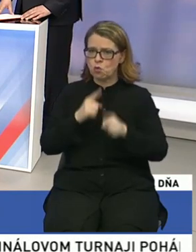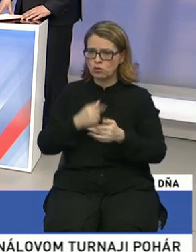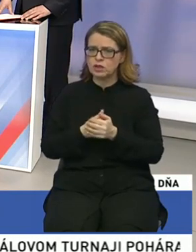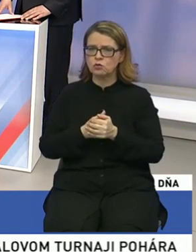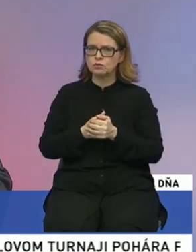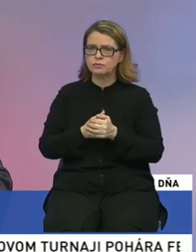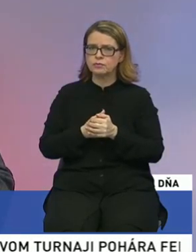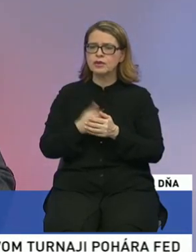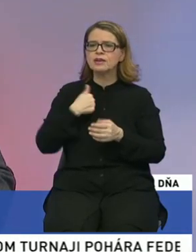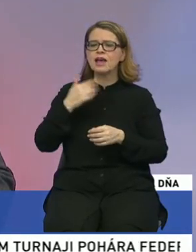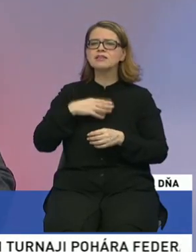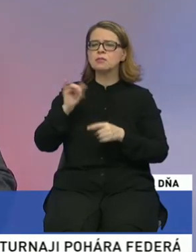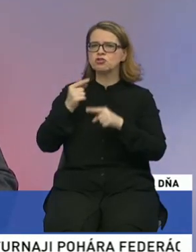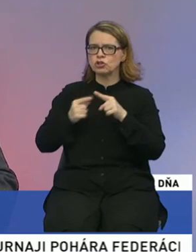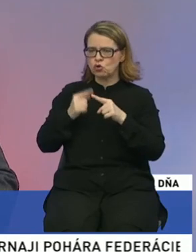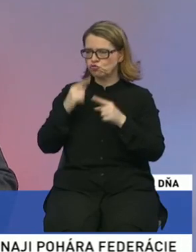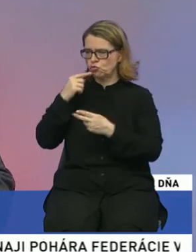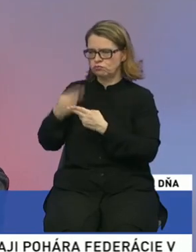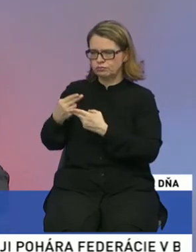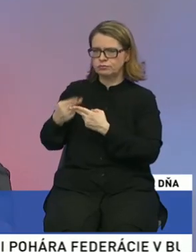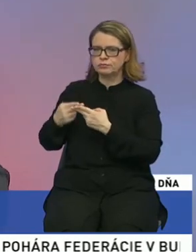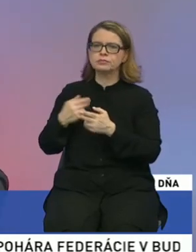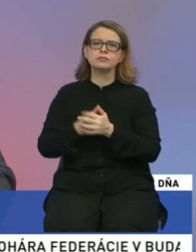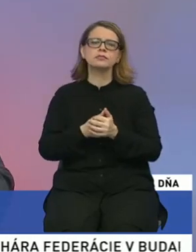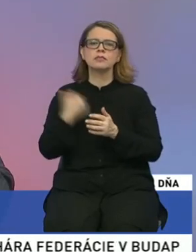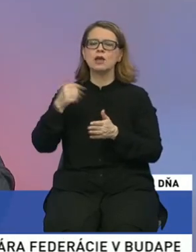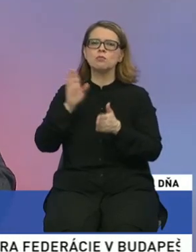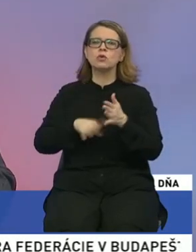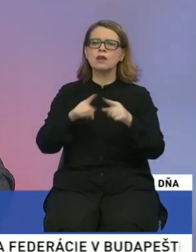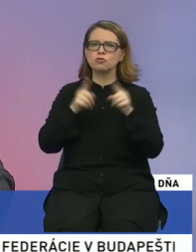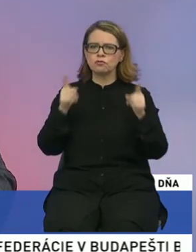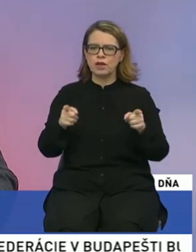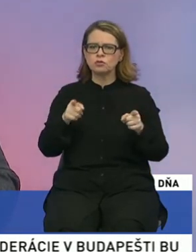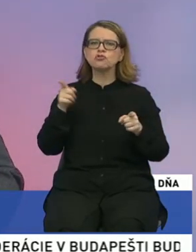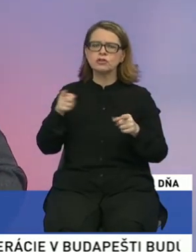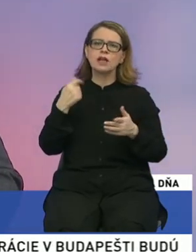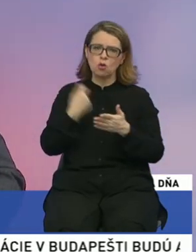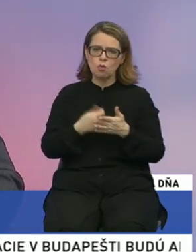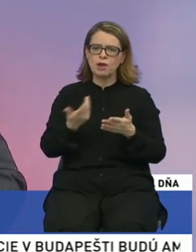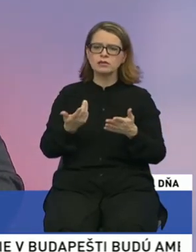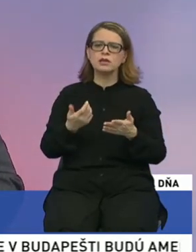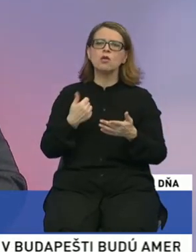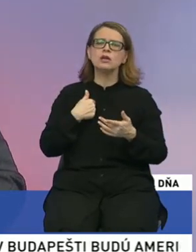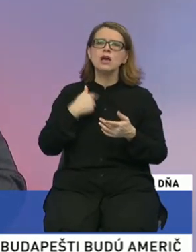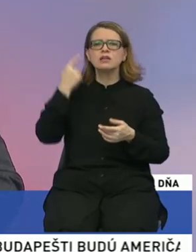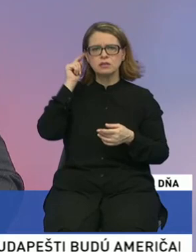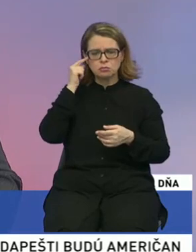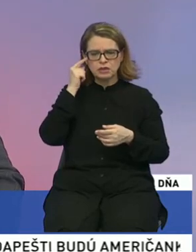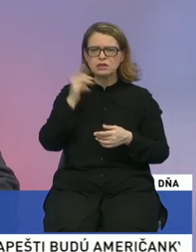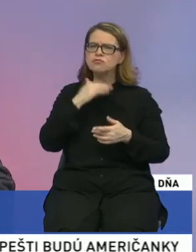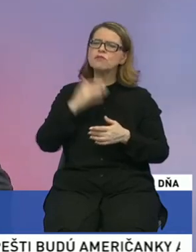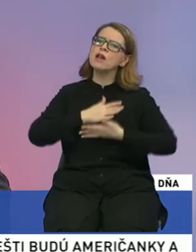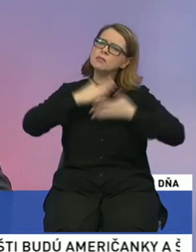dovoľte, aby som trošku zareagoval na to, na tú poslednú vetu, že či to stálo za to. Ako ja si myslím, že veľmi